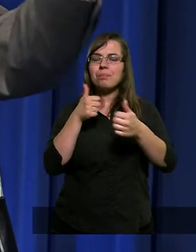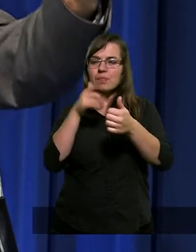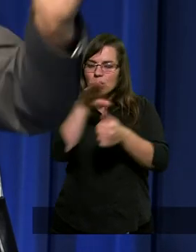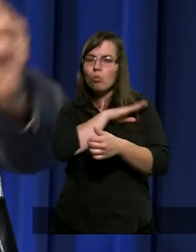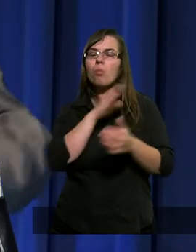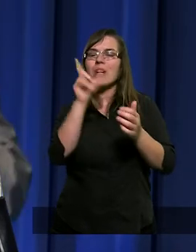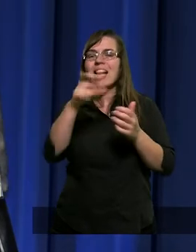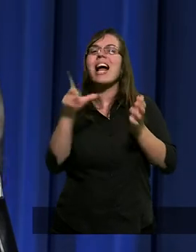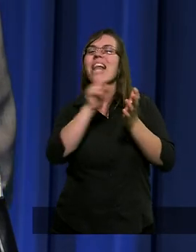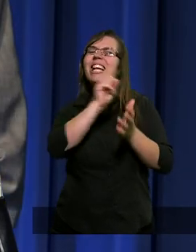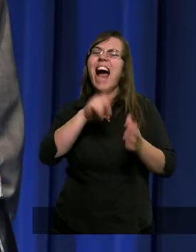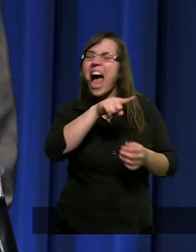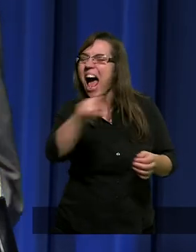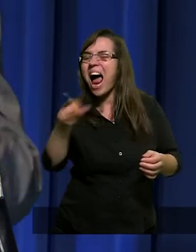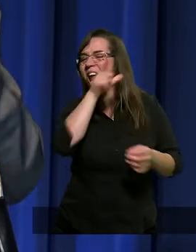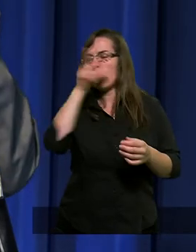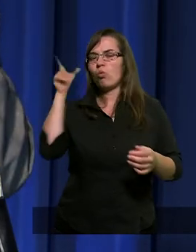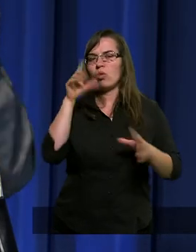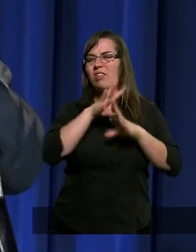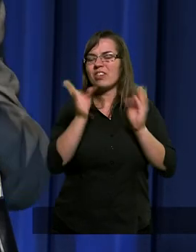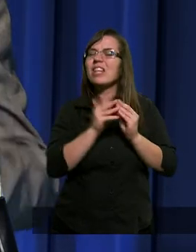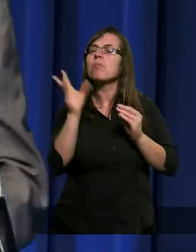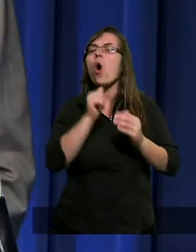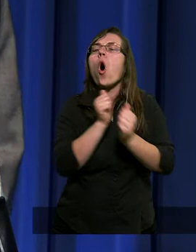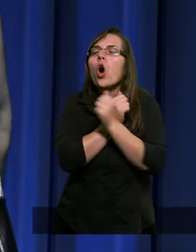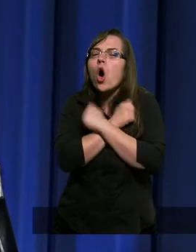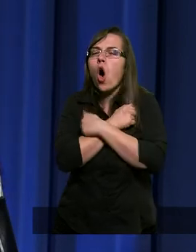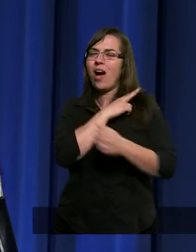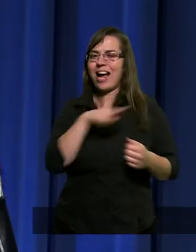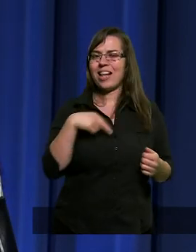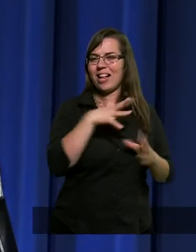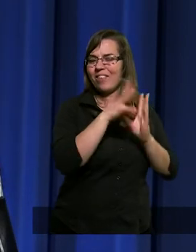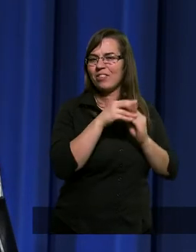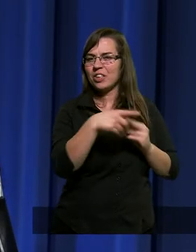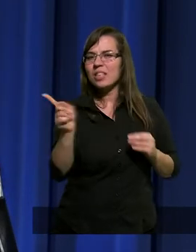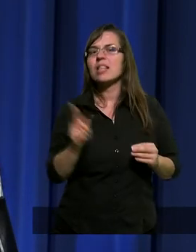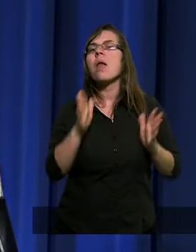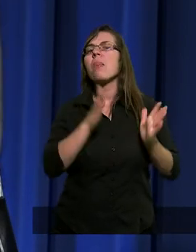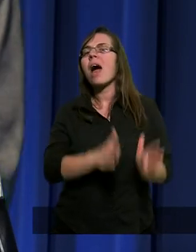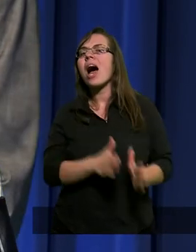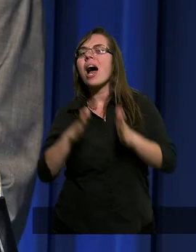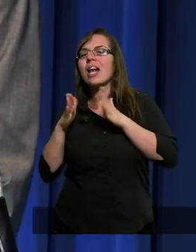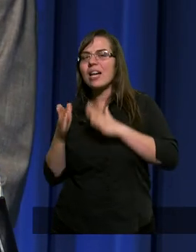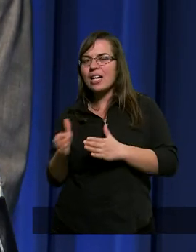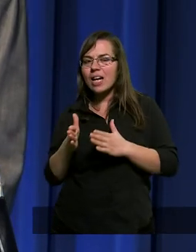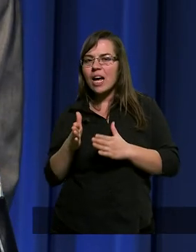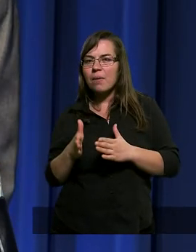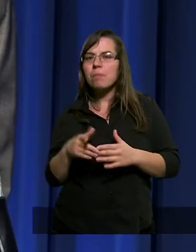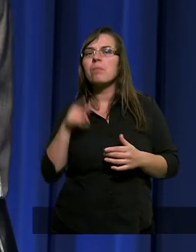niebo się otworzyło. Światło padło na niego. A następnie